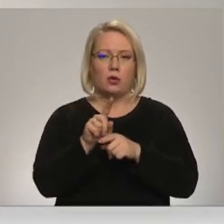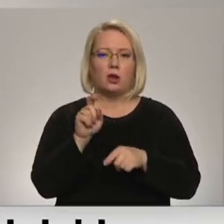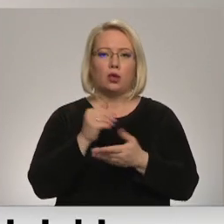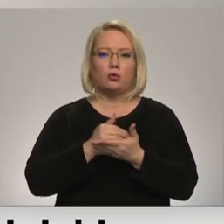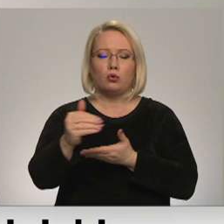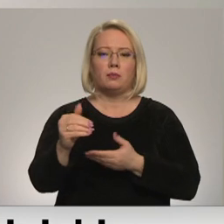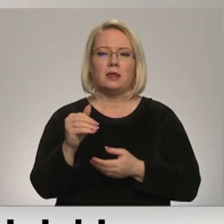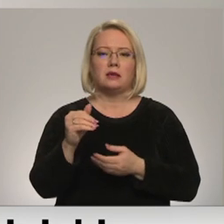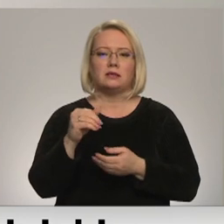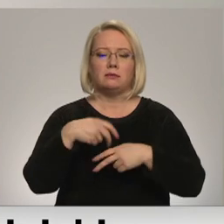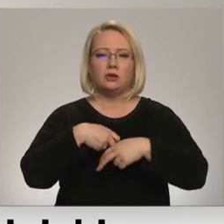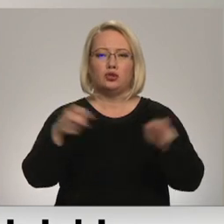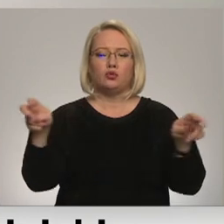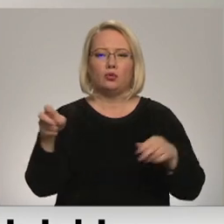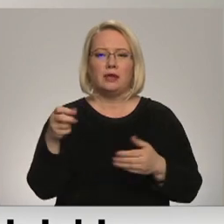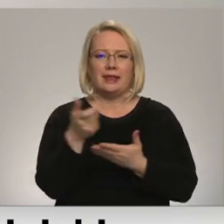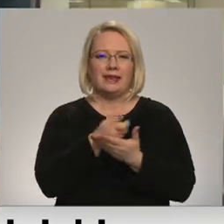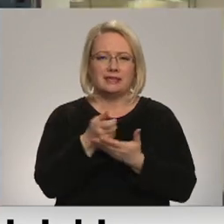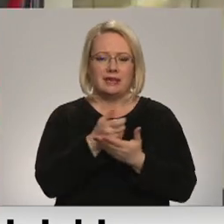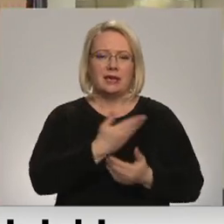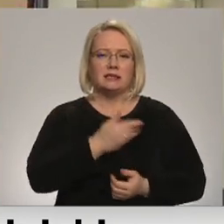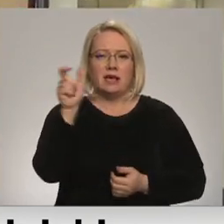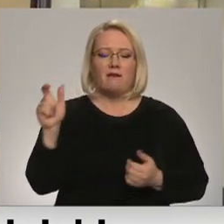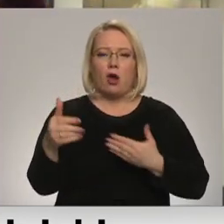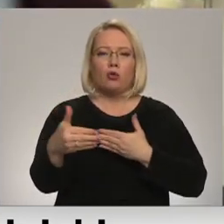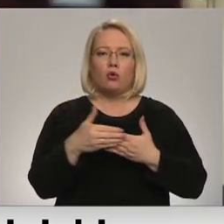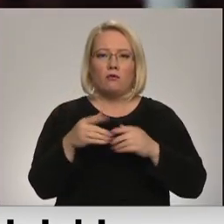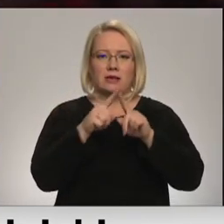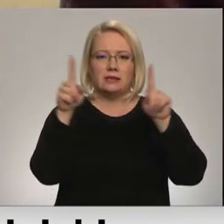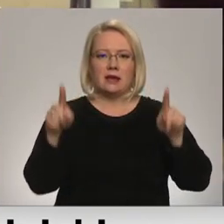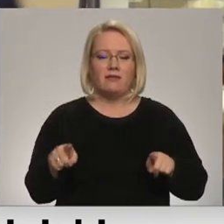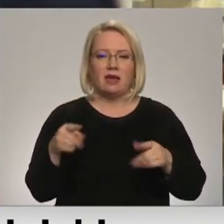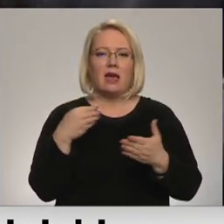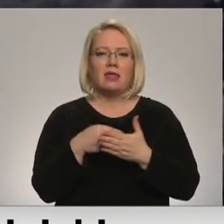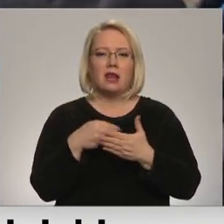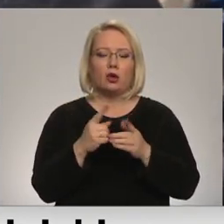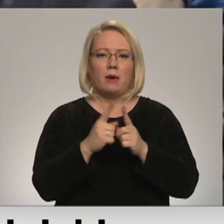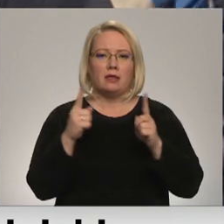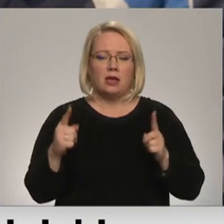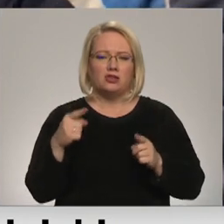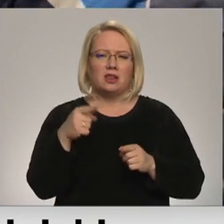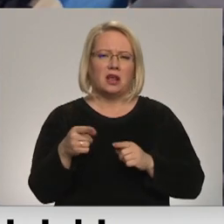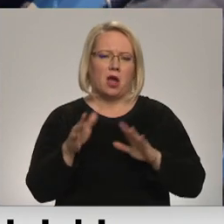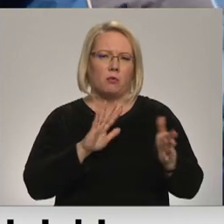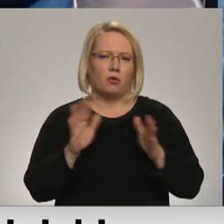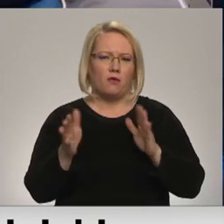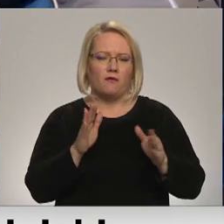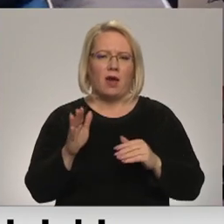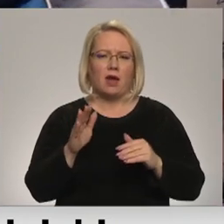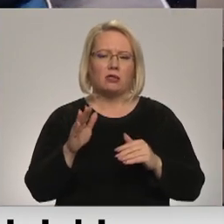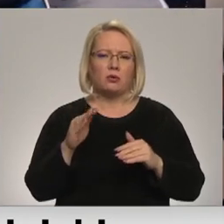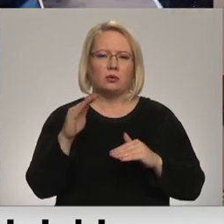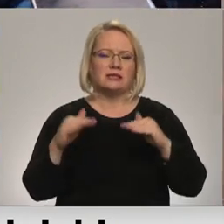izziņas iedzīvotājiem, kuriem tuvojās certifikātu derīguma termiņš. Tie ir aptuveni. Nedaudz